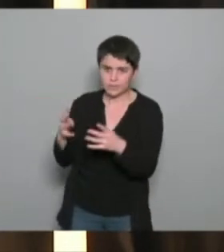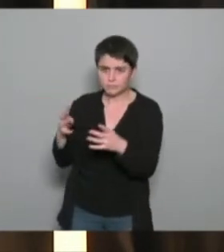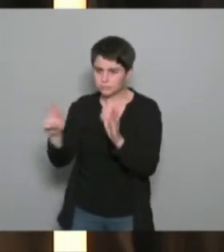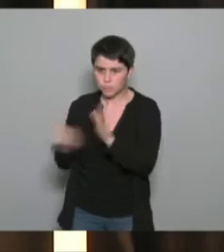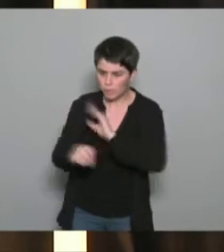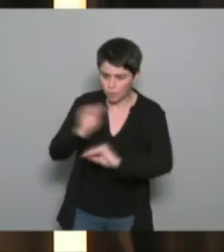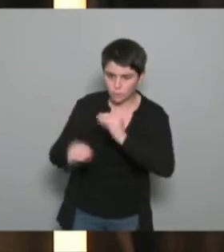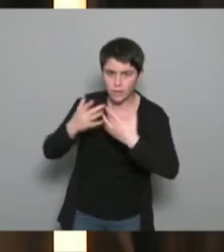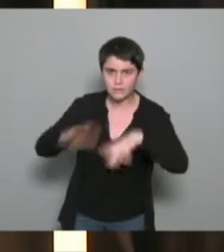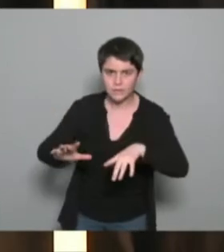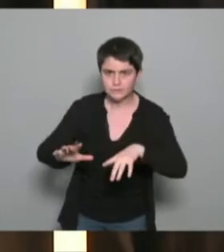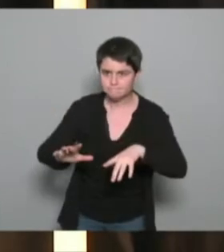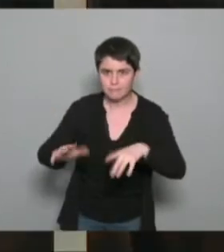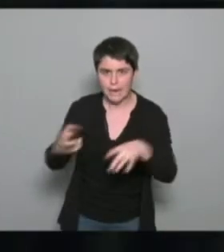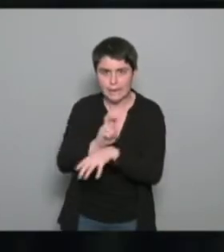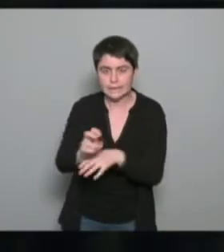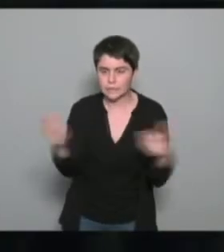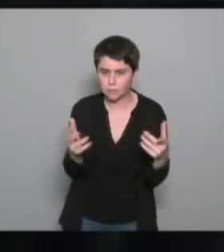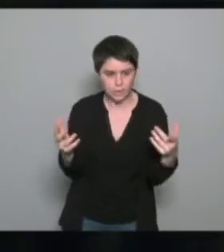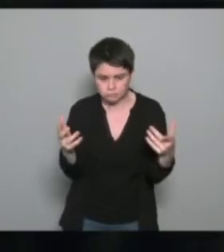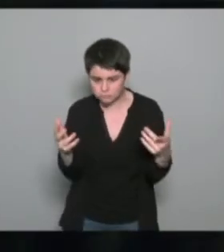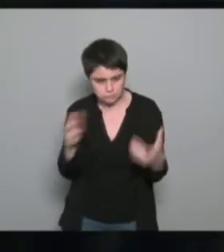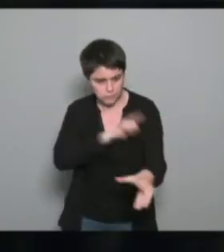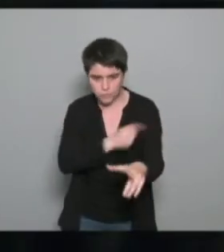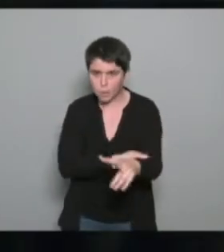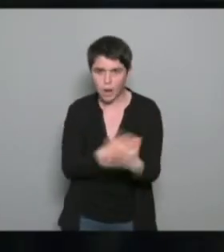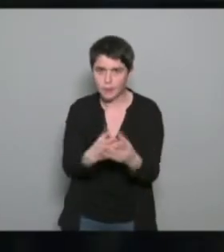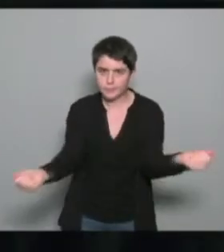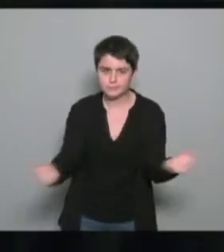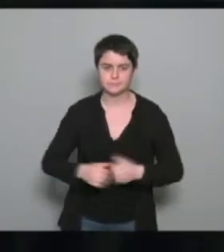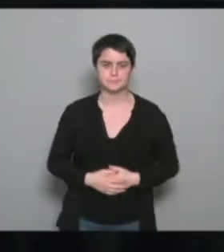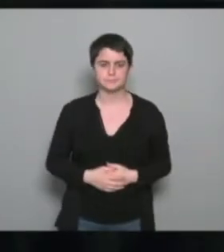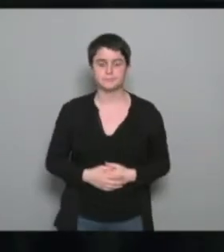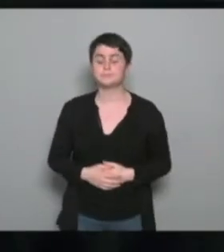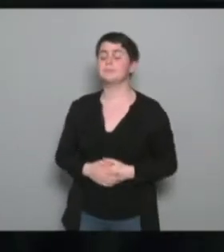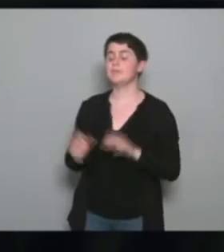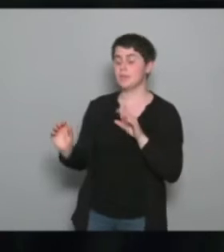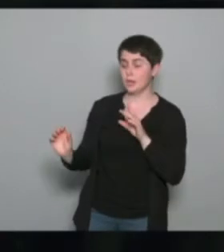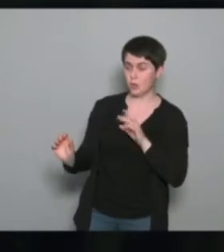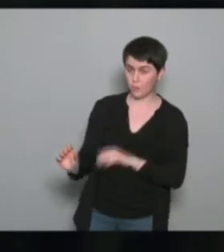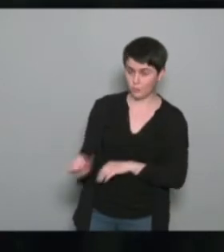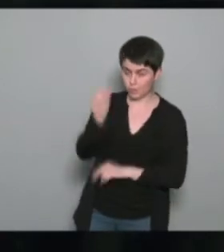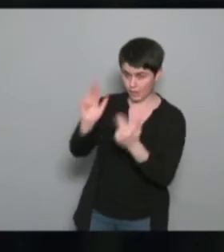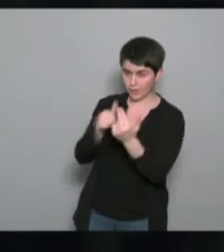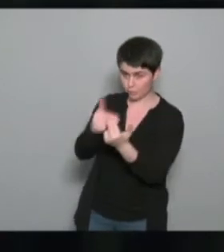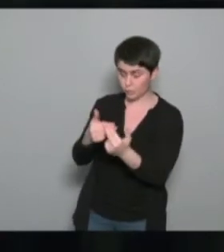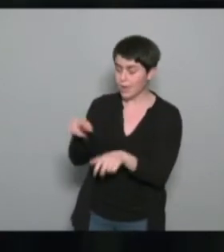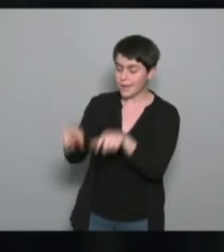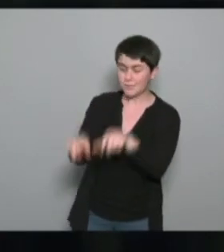risque, est que ce n pas ça ? Alors, pour répondre à votre première question, pour les personnes qui n'ont jamais pratiqué,